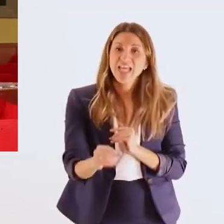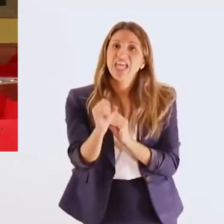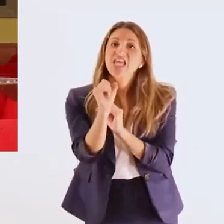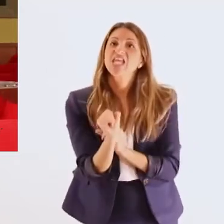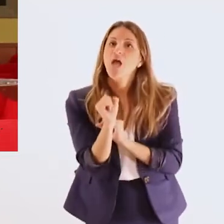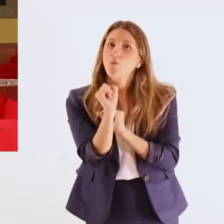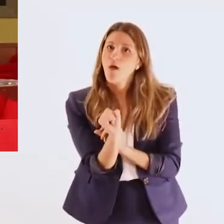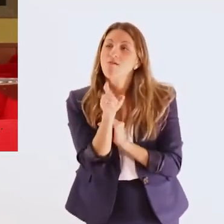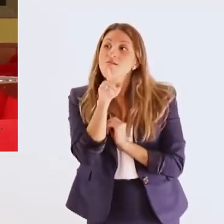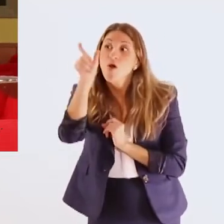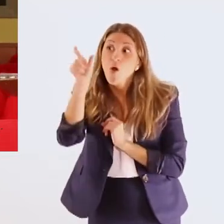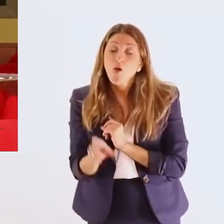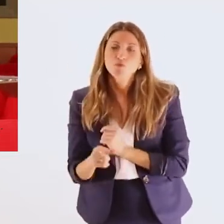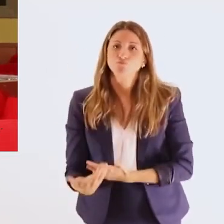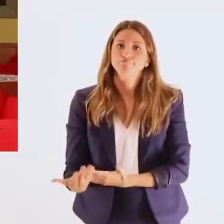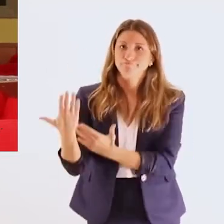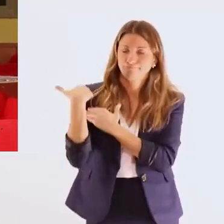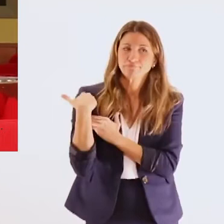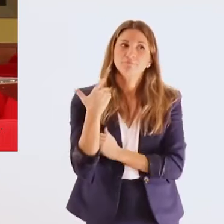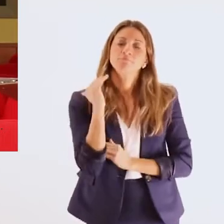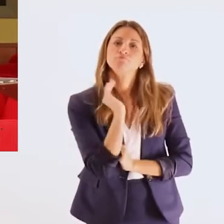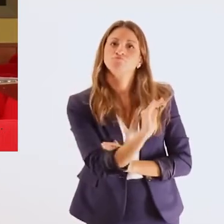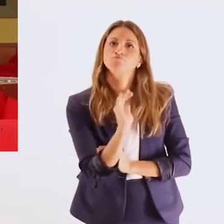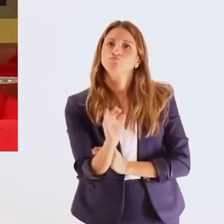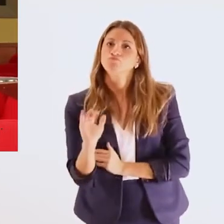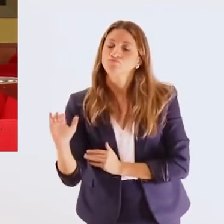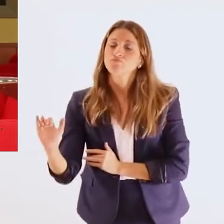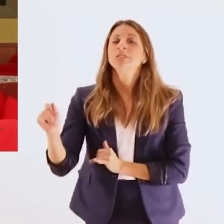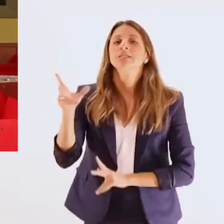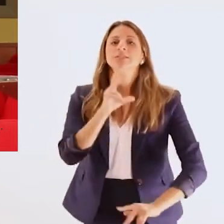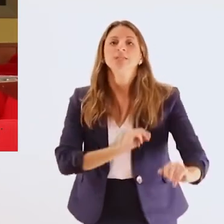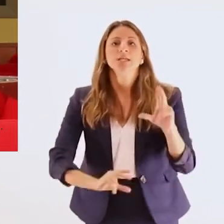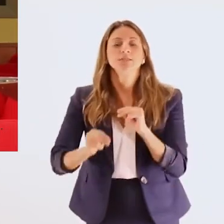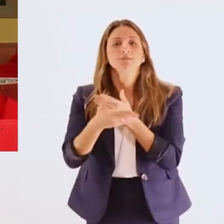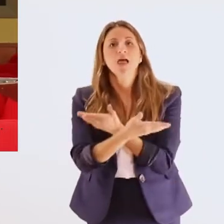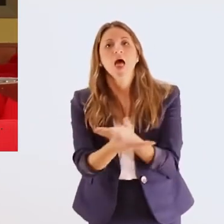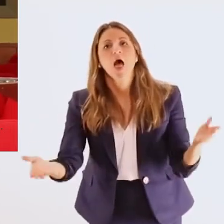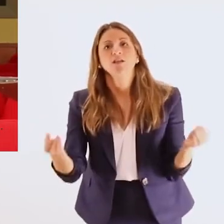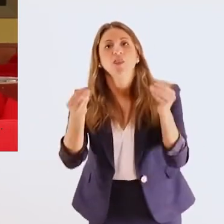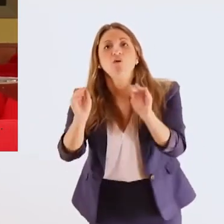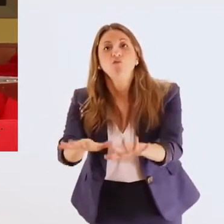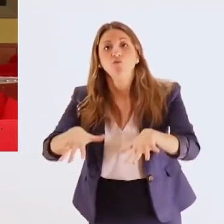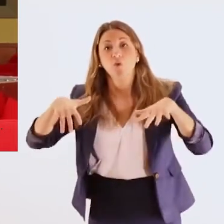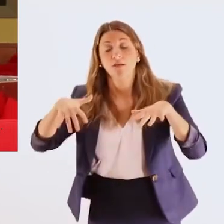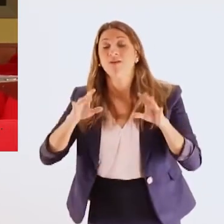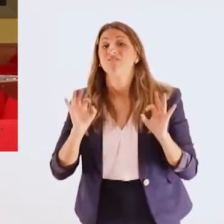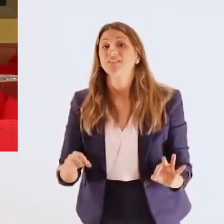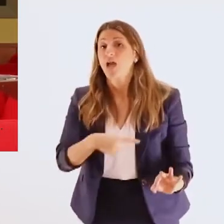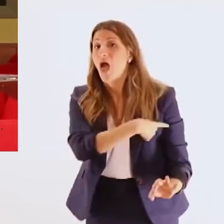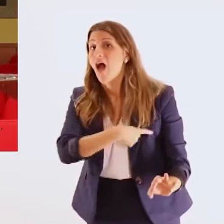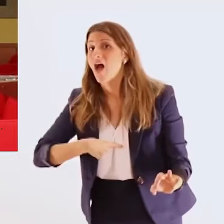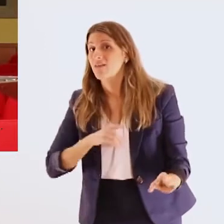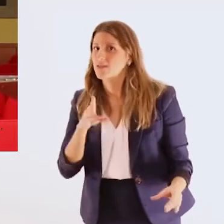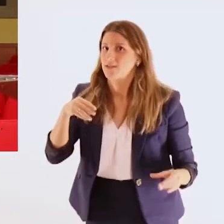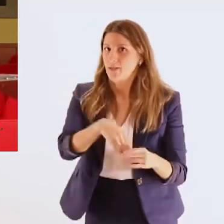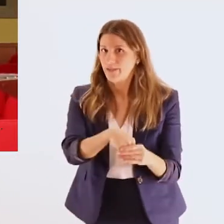πραγματοποιηθεί ο Πρωθυπουργός δεσμεύτηκε αρχές του χρόνου να αναλάβει η κυβέρνηση την πρωτοβουλία